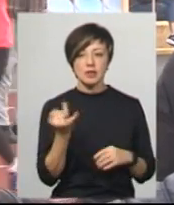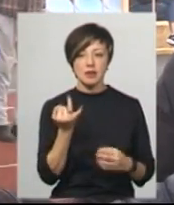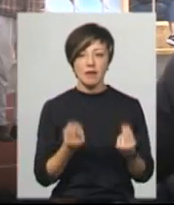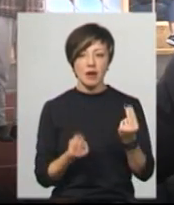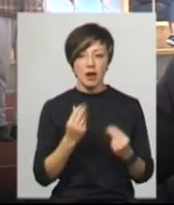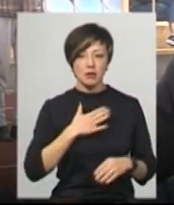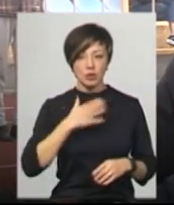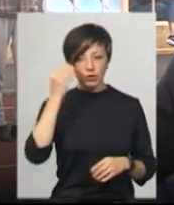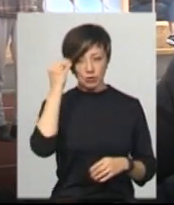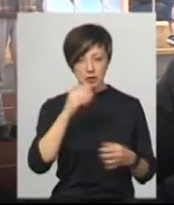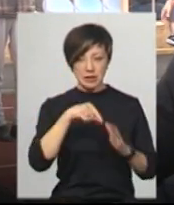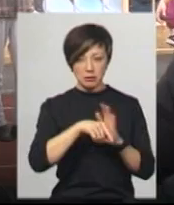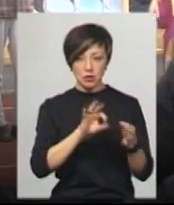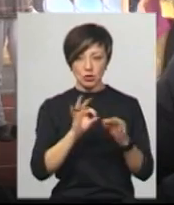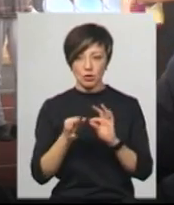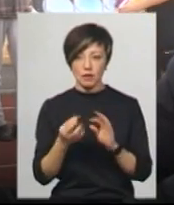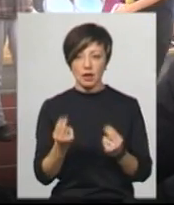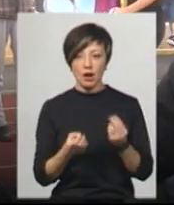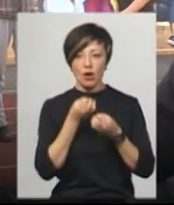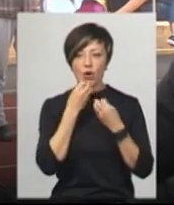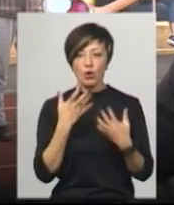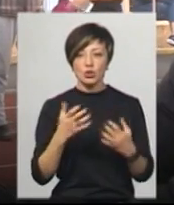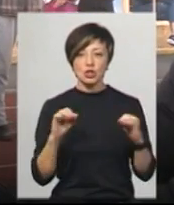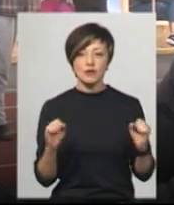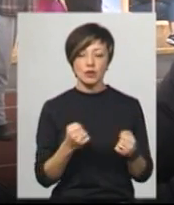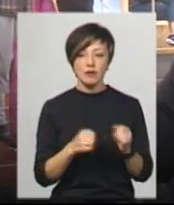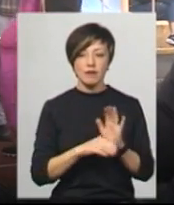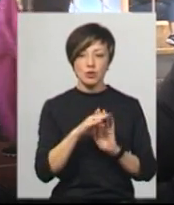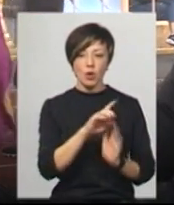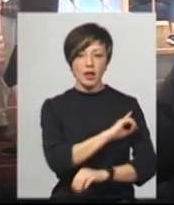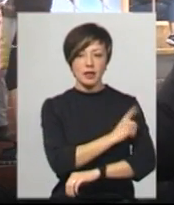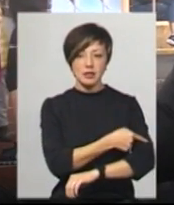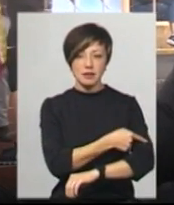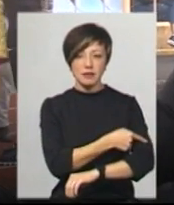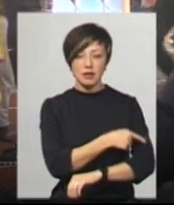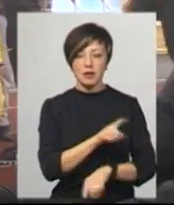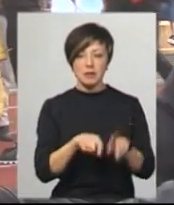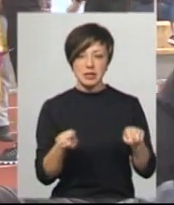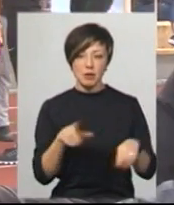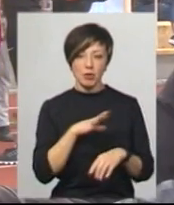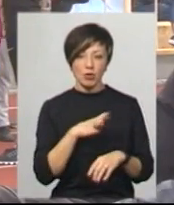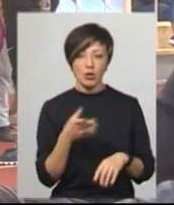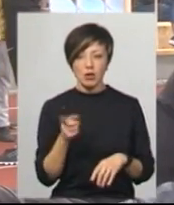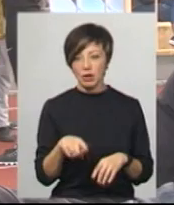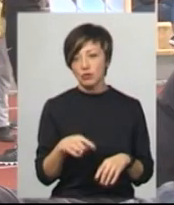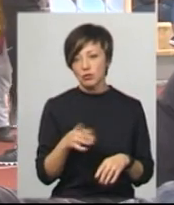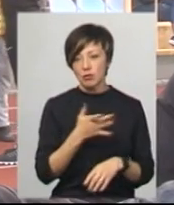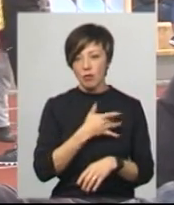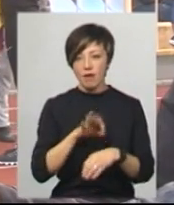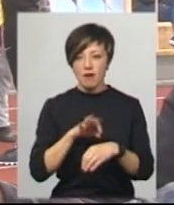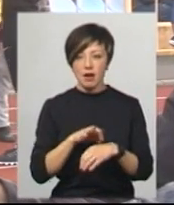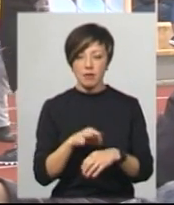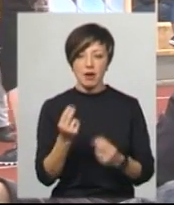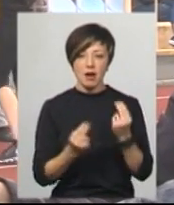На мою думку, змістовна гра. Хороші швидкостя, висока інтенсивність з місцями була. Так що, я думаю, виболівальникам